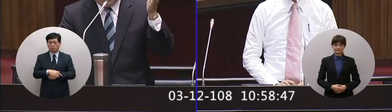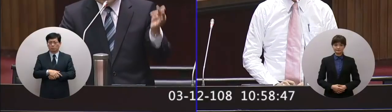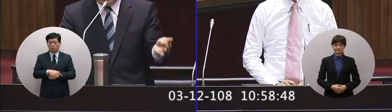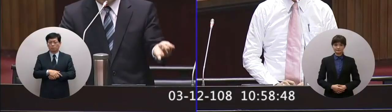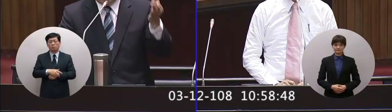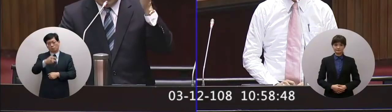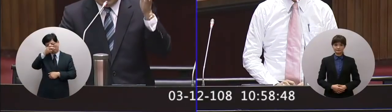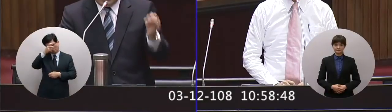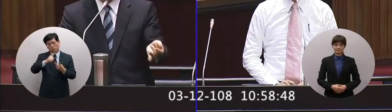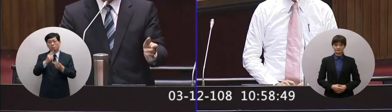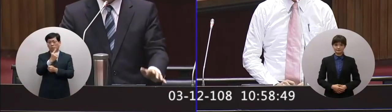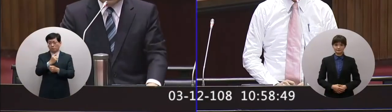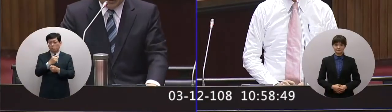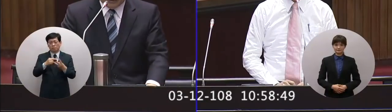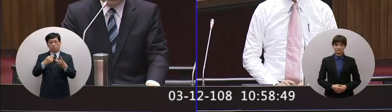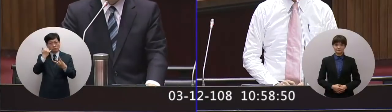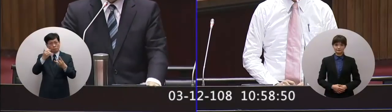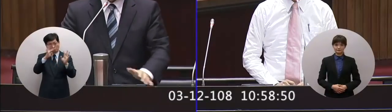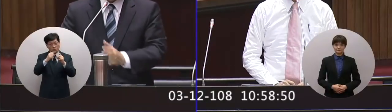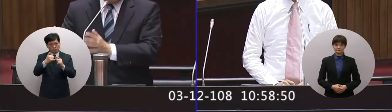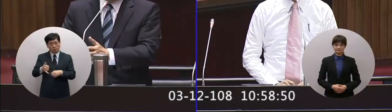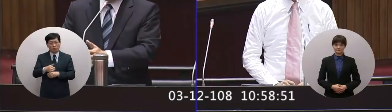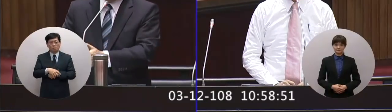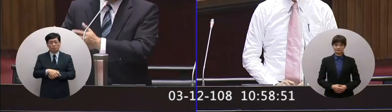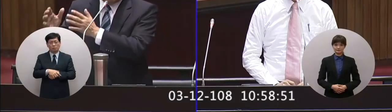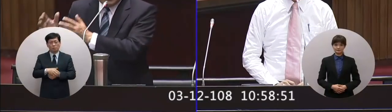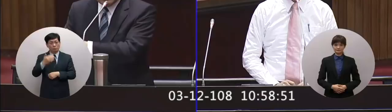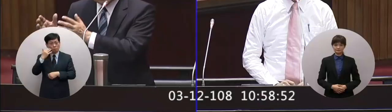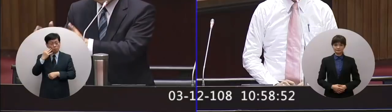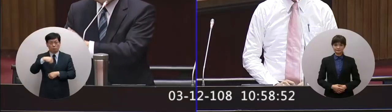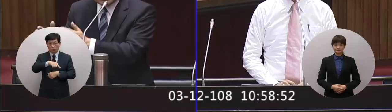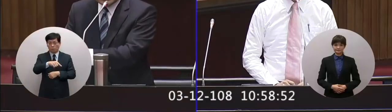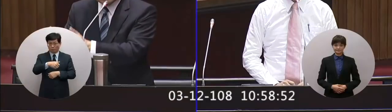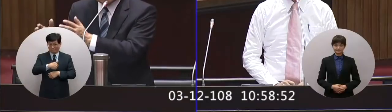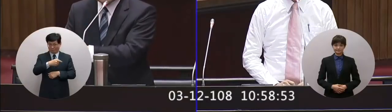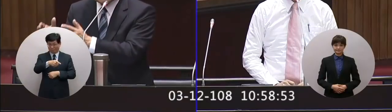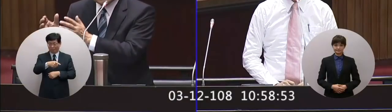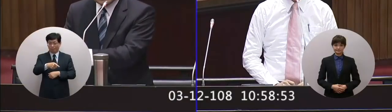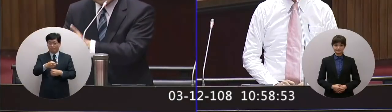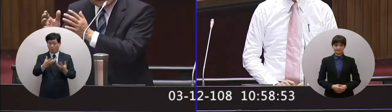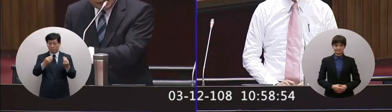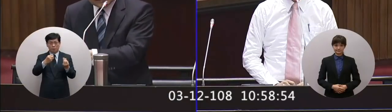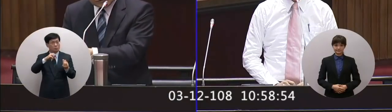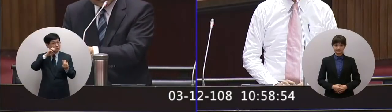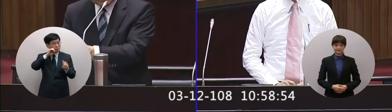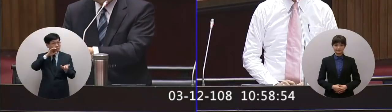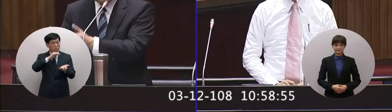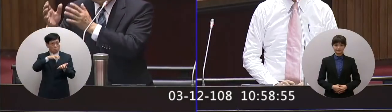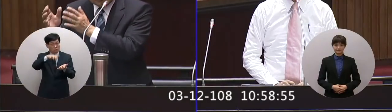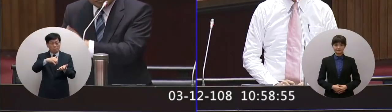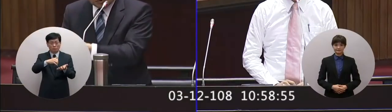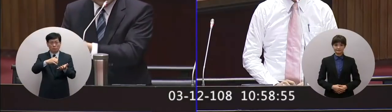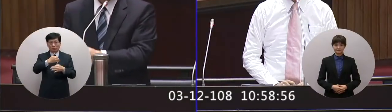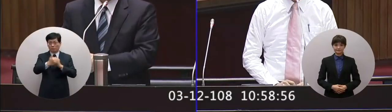警察消防海巡人員到沒有軍醫院農民醫院的縣市